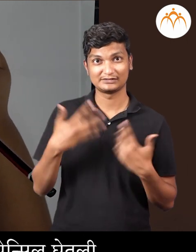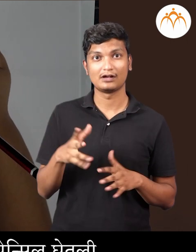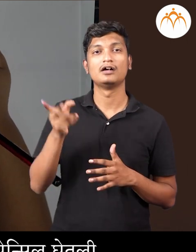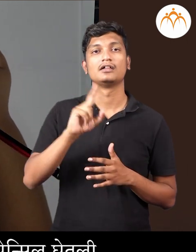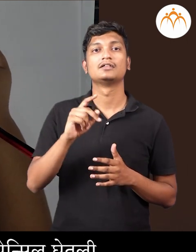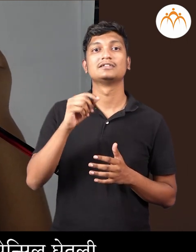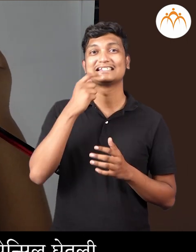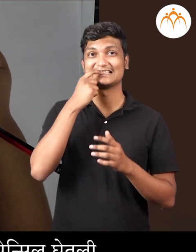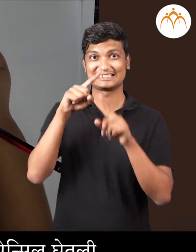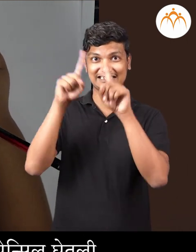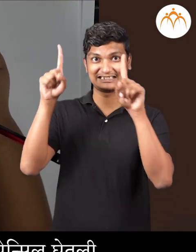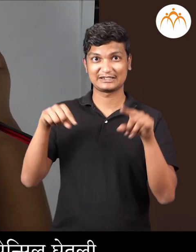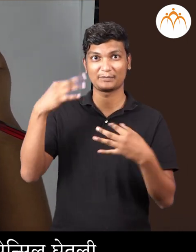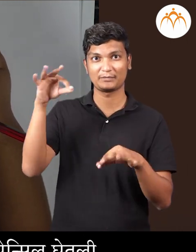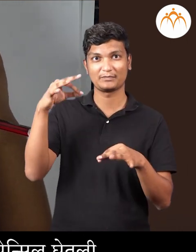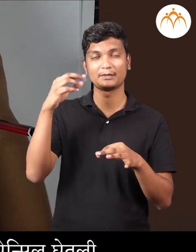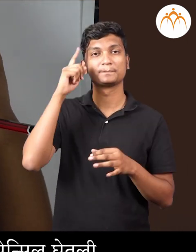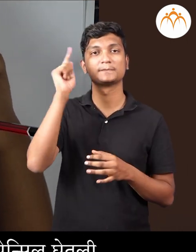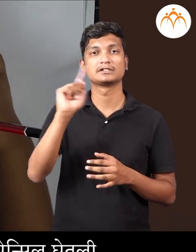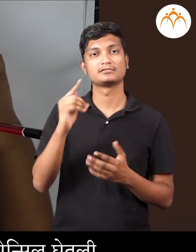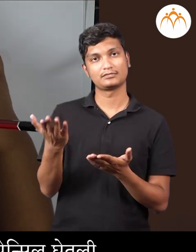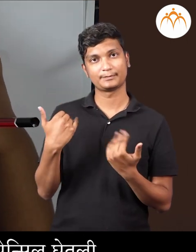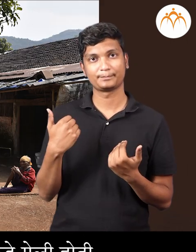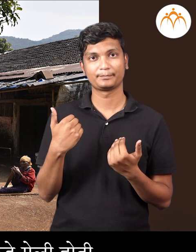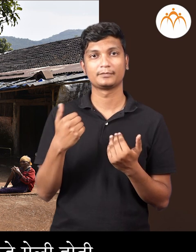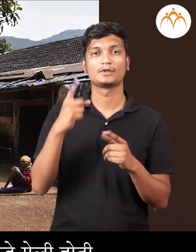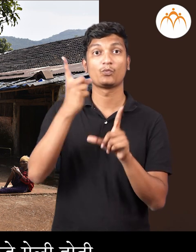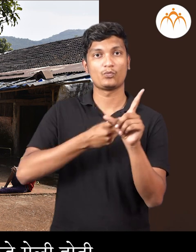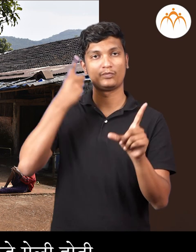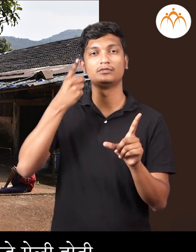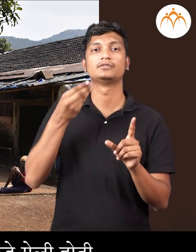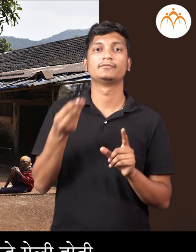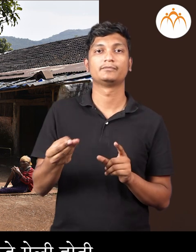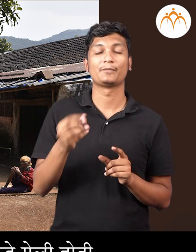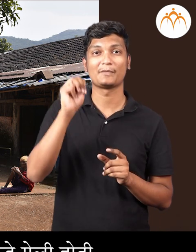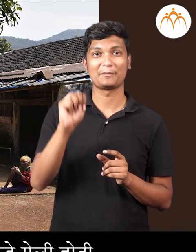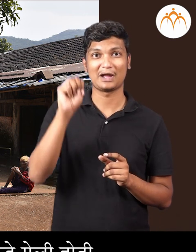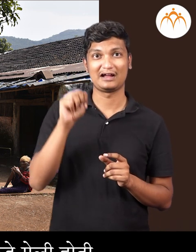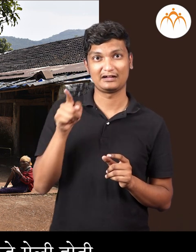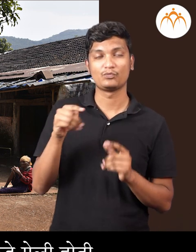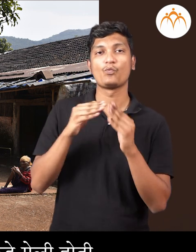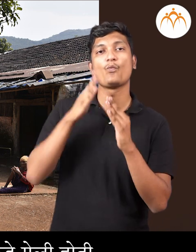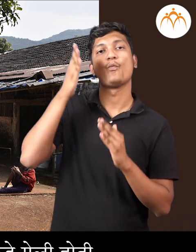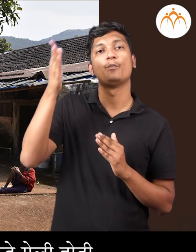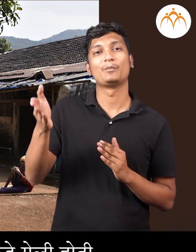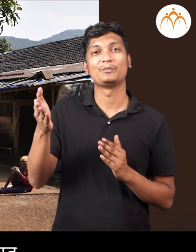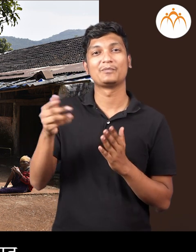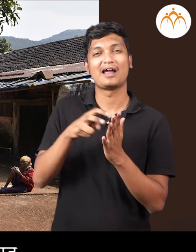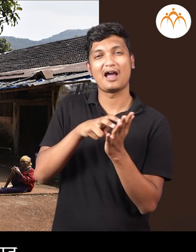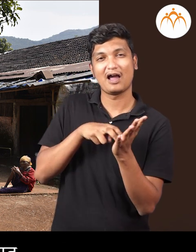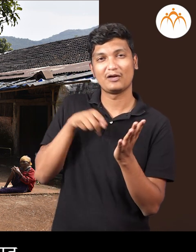मीराने परत एक दा कागद आणी पेंसिल घेतली या वर्षी सुट्टित्ती गावाला मामा कड़े गेली उती